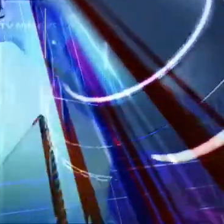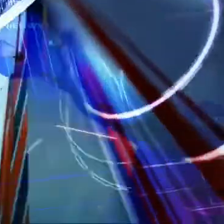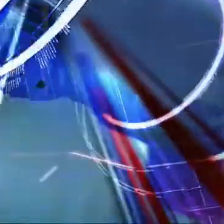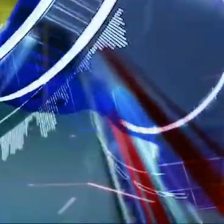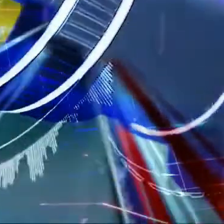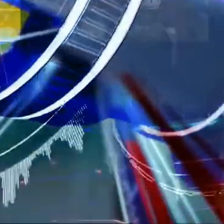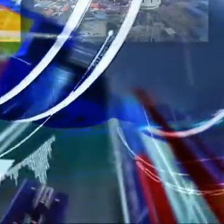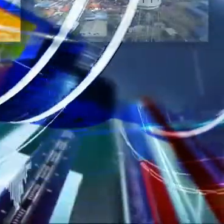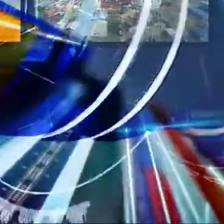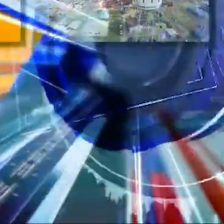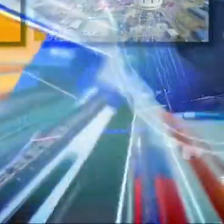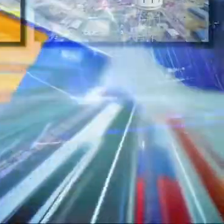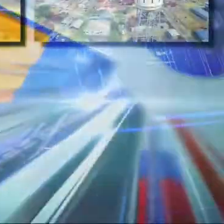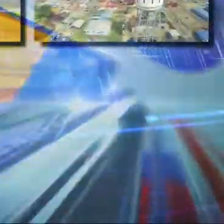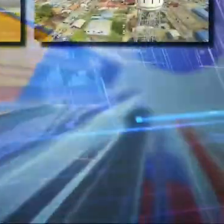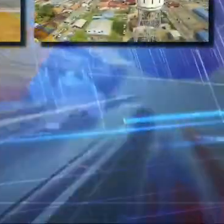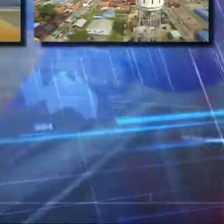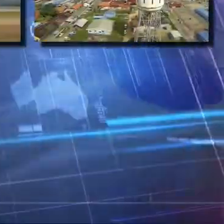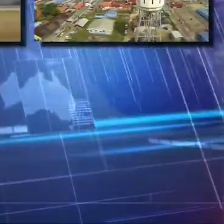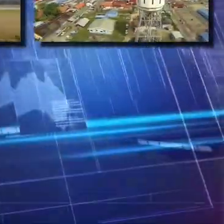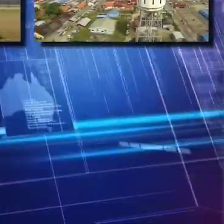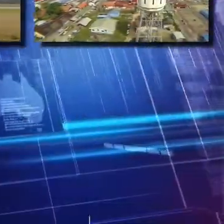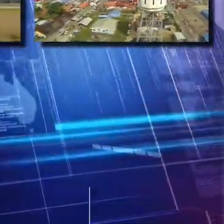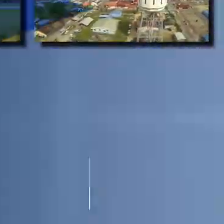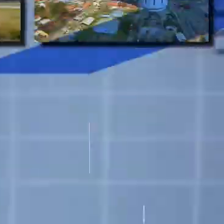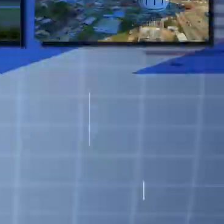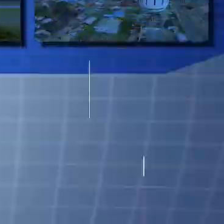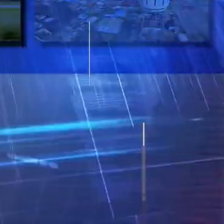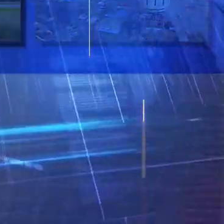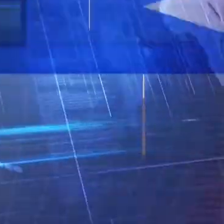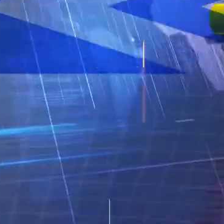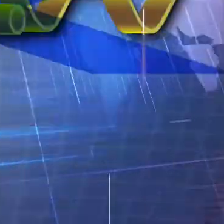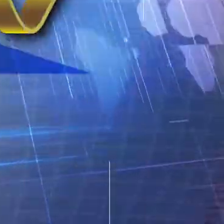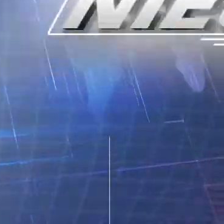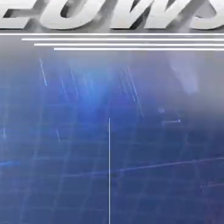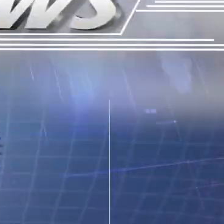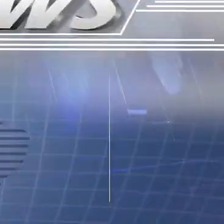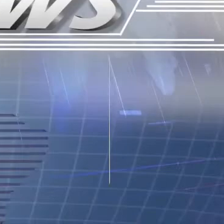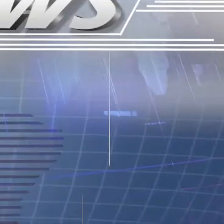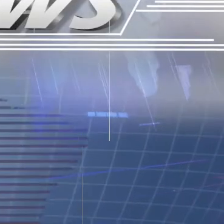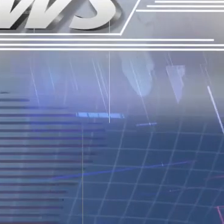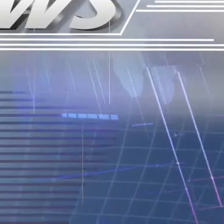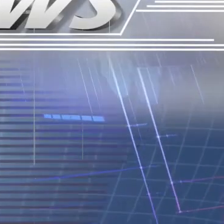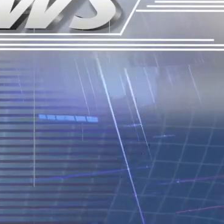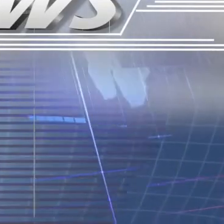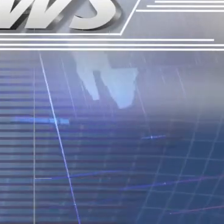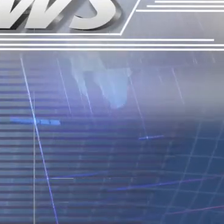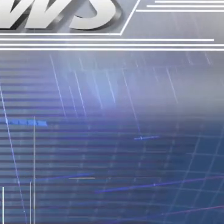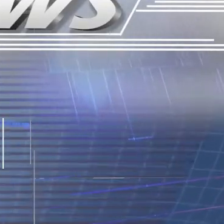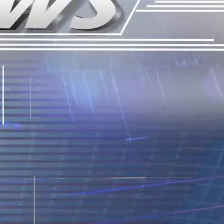GELDERLAND TV GELDERLAND 2020